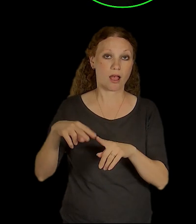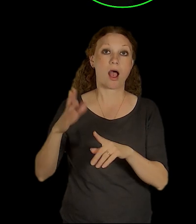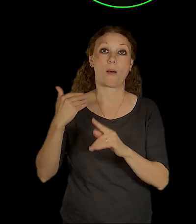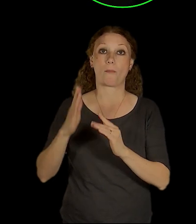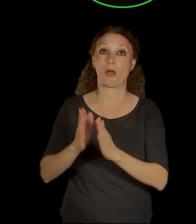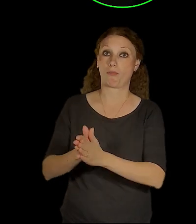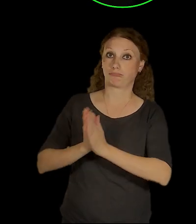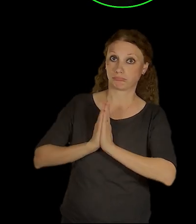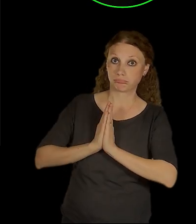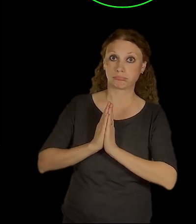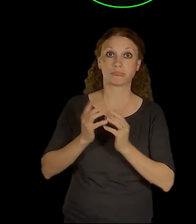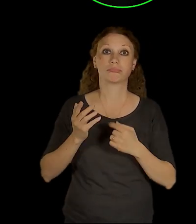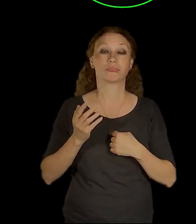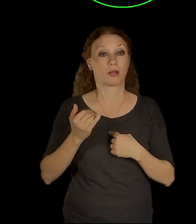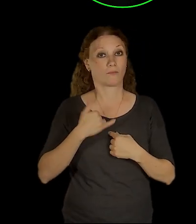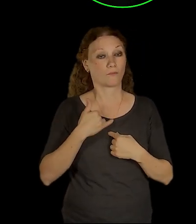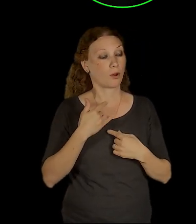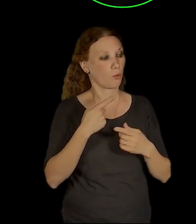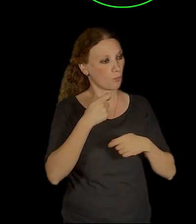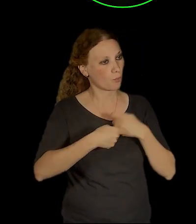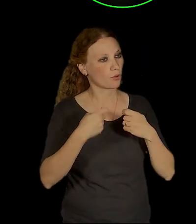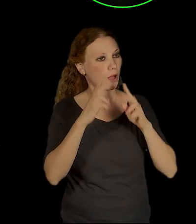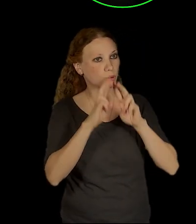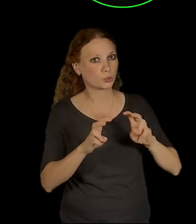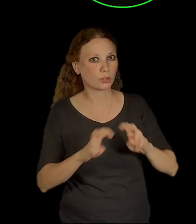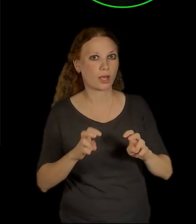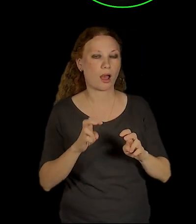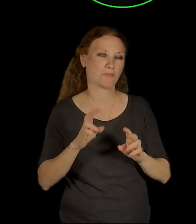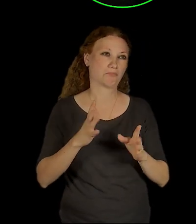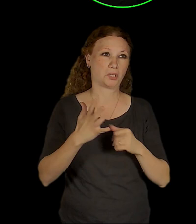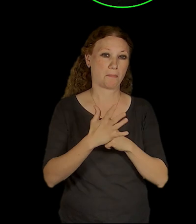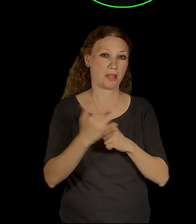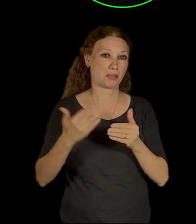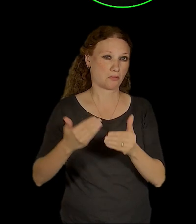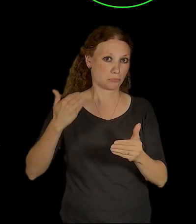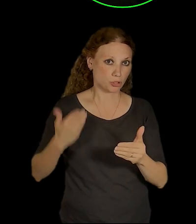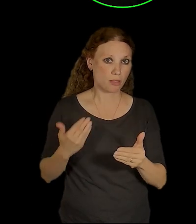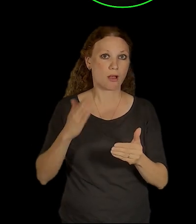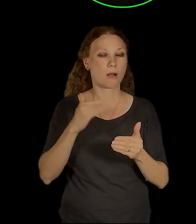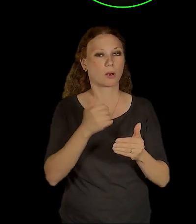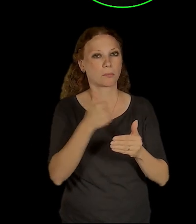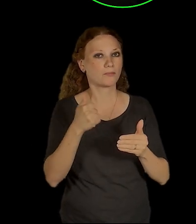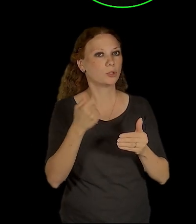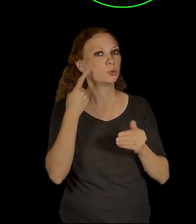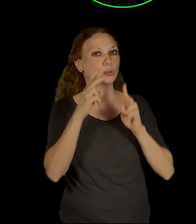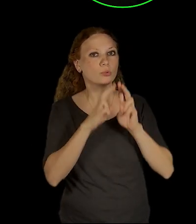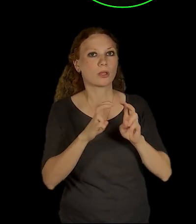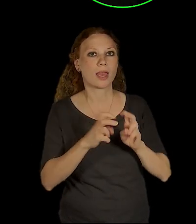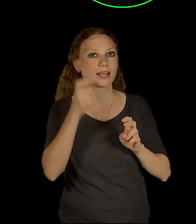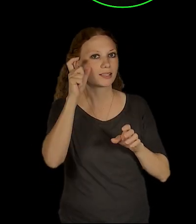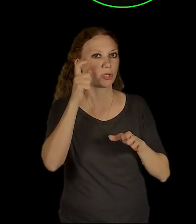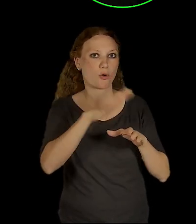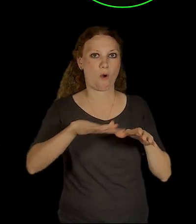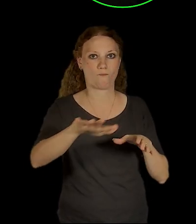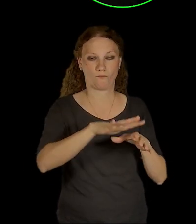Smíchovského karga. Takže před 15 lety jsme začali zpracovávat projekt, který se dneska